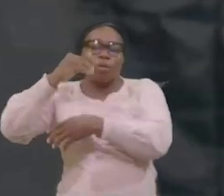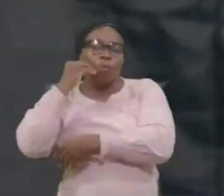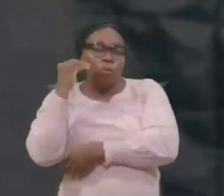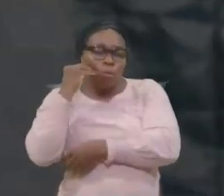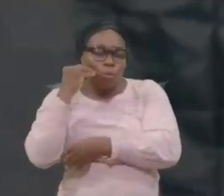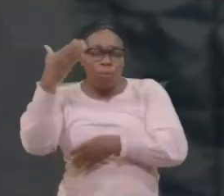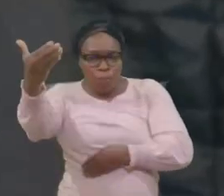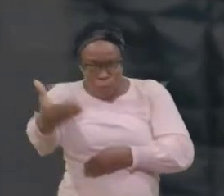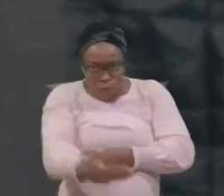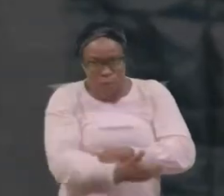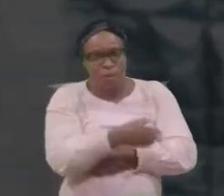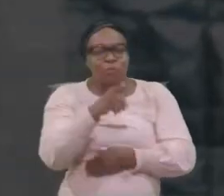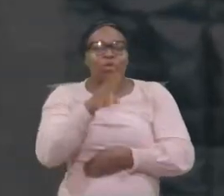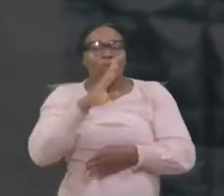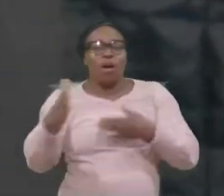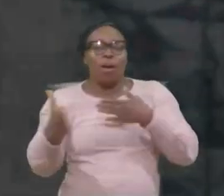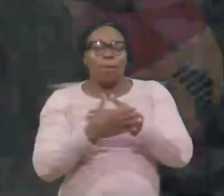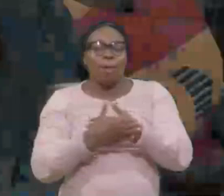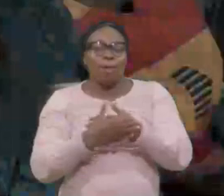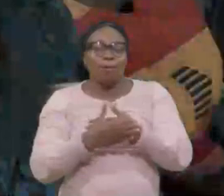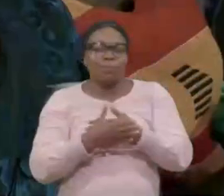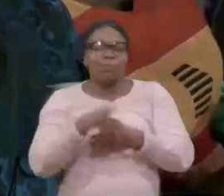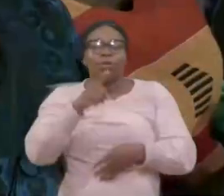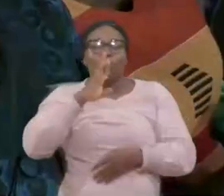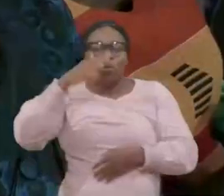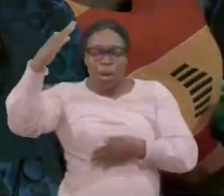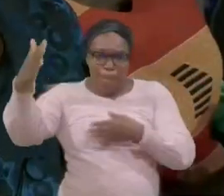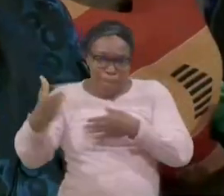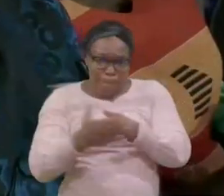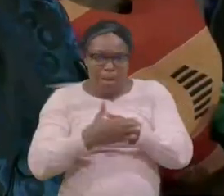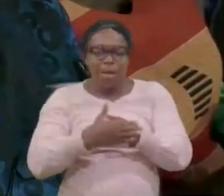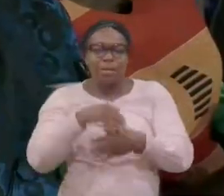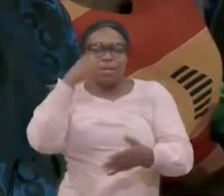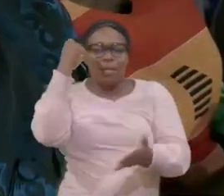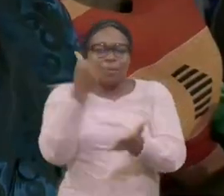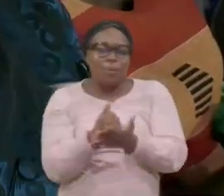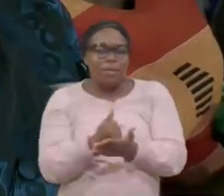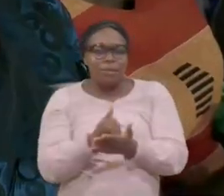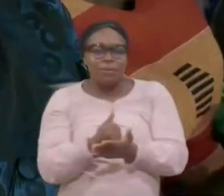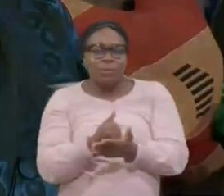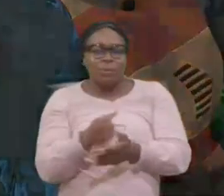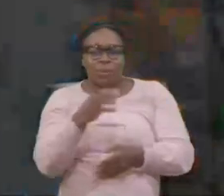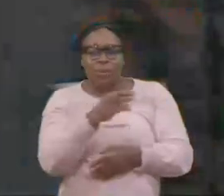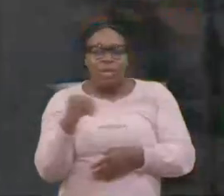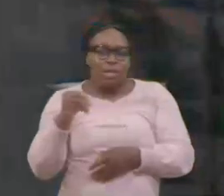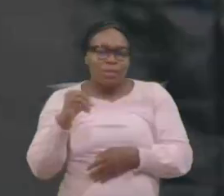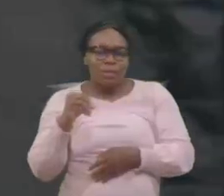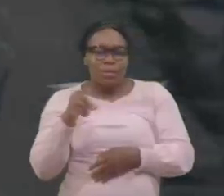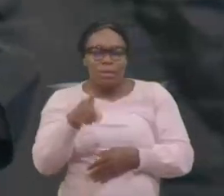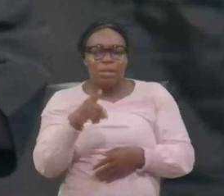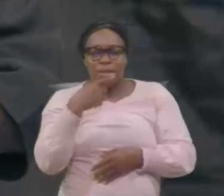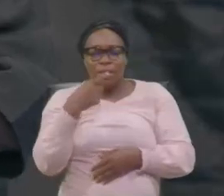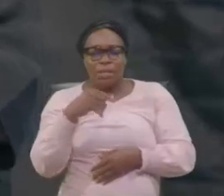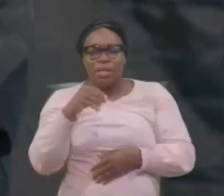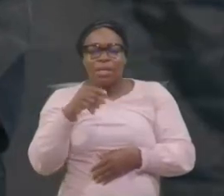bienvenu. de retour. J'ai dit, Tu es de retour. L'homme a dit, Je me lèverai, Et j'irai